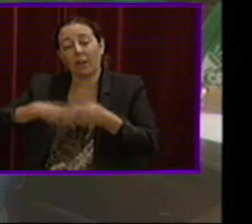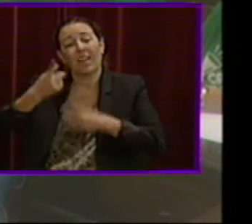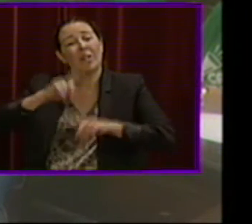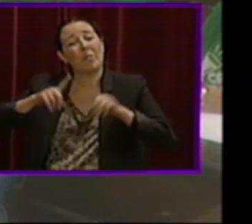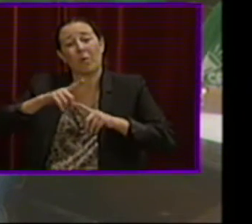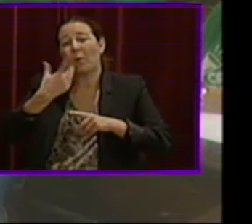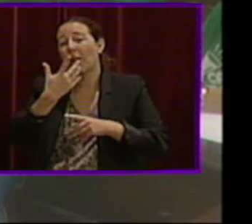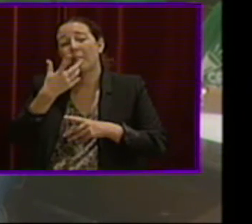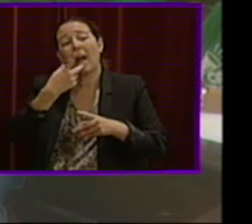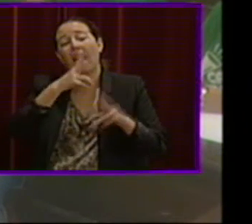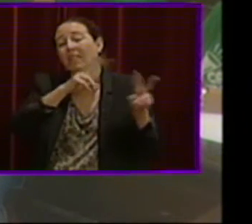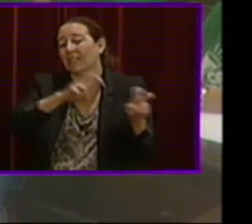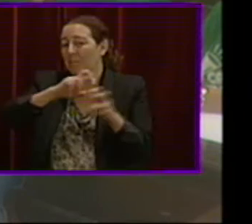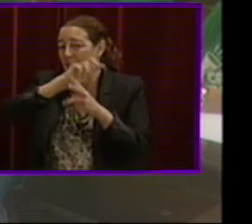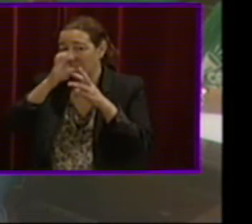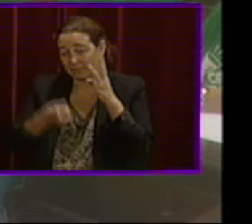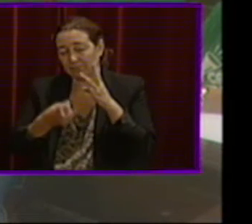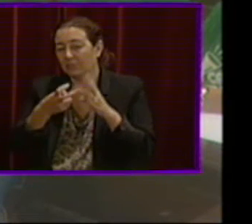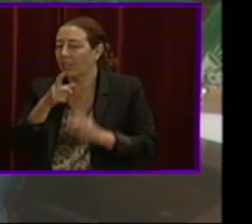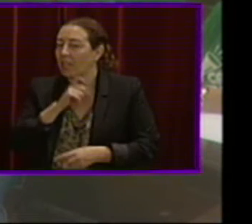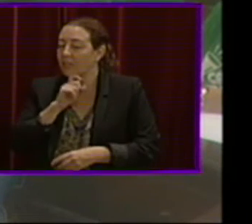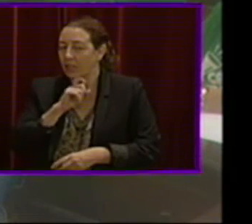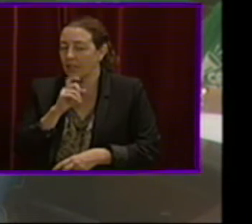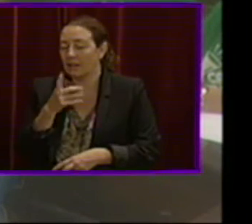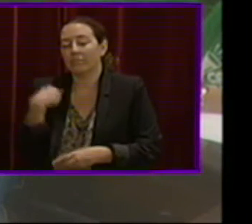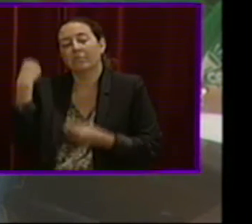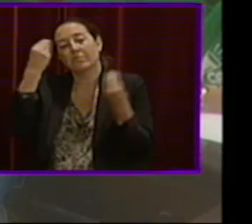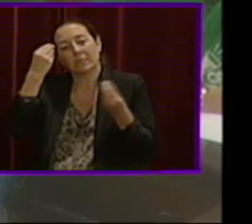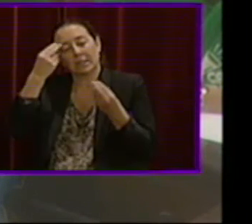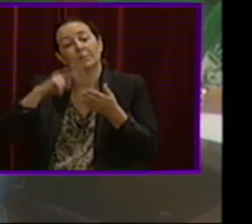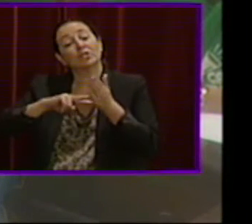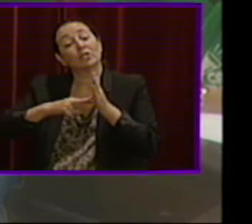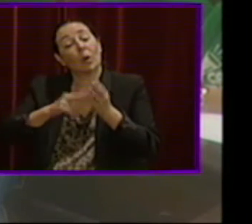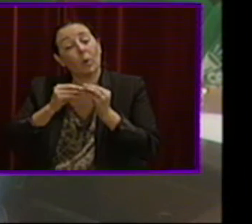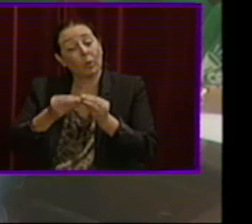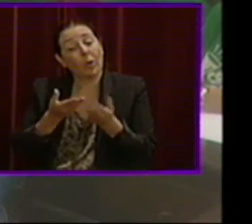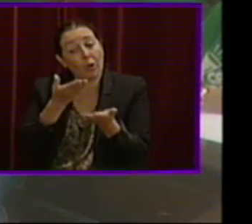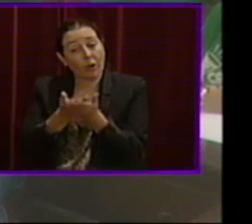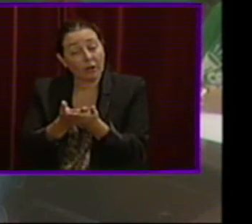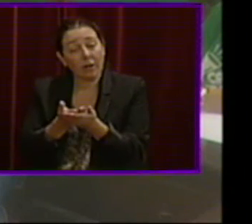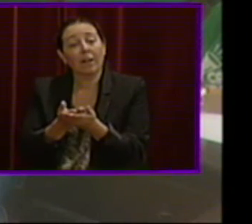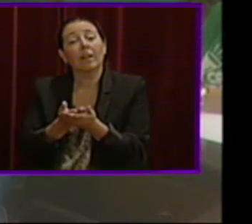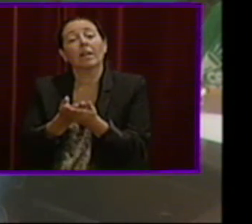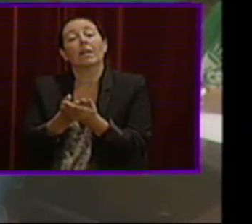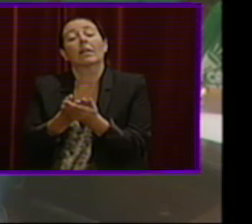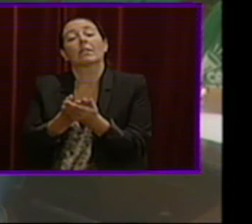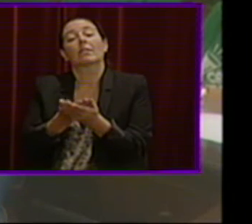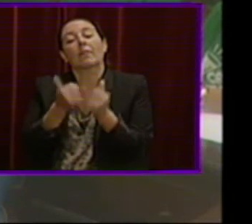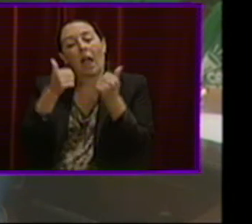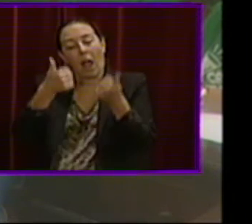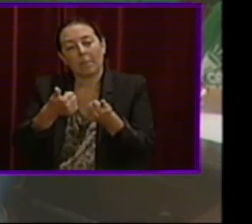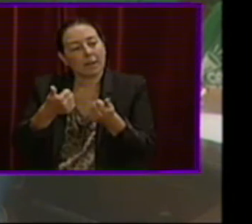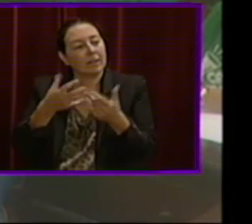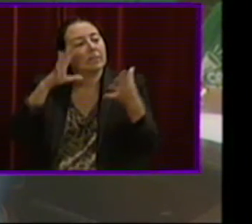transversal i complicat, entenem que la solució que es pugui aportar també ha de partir d'aquesta